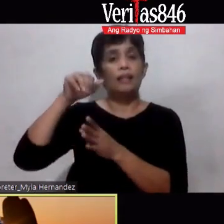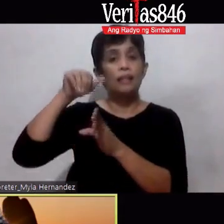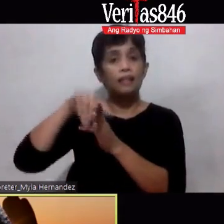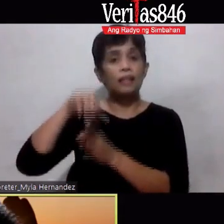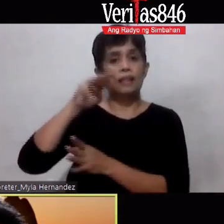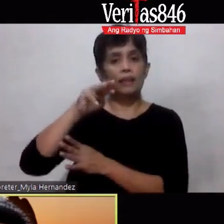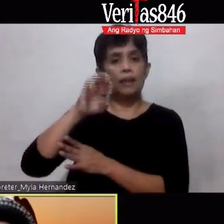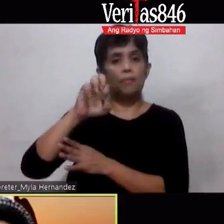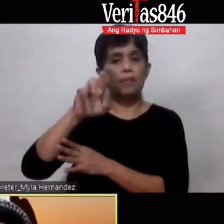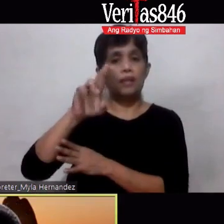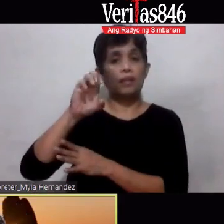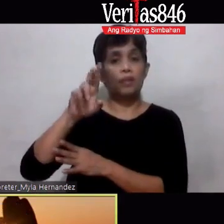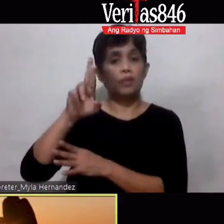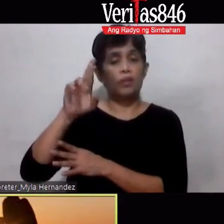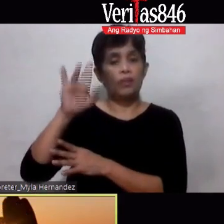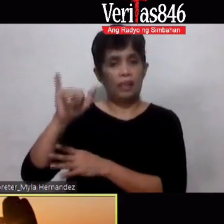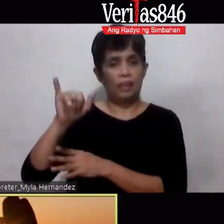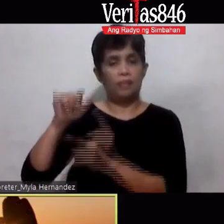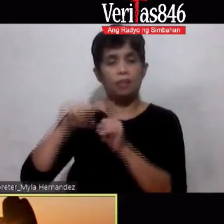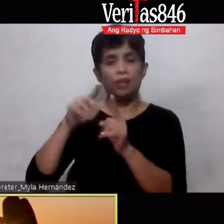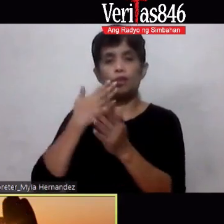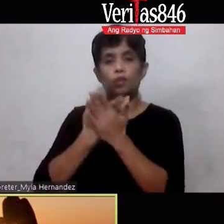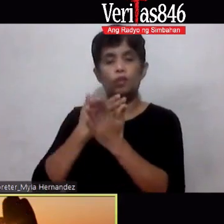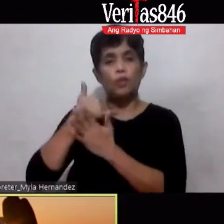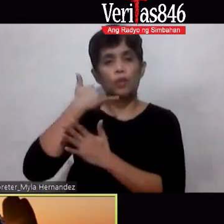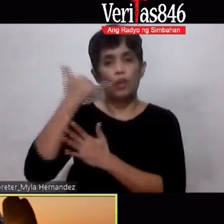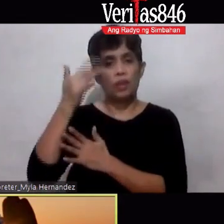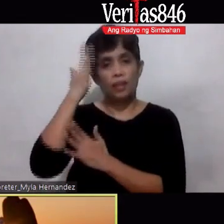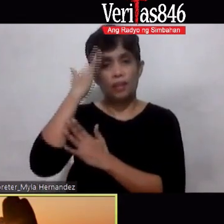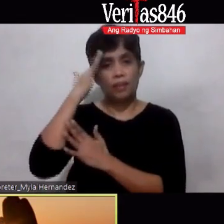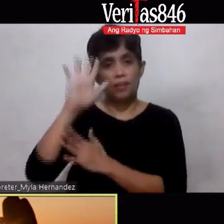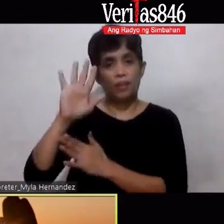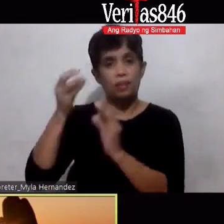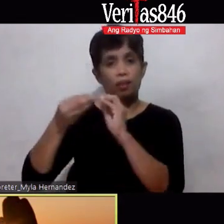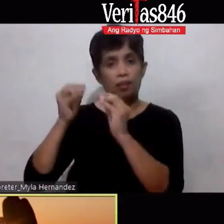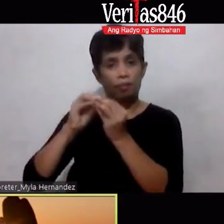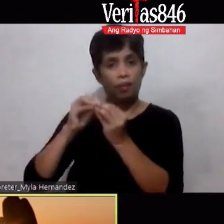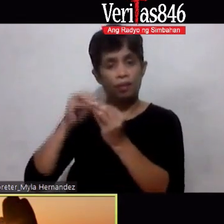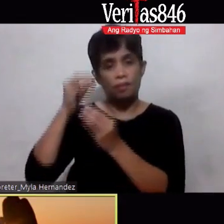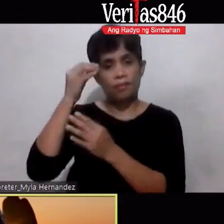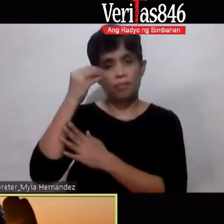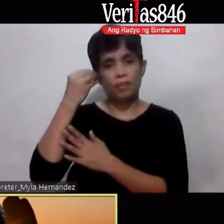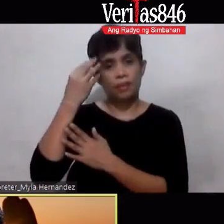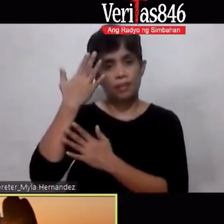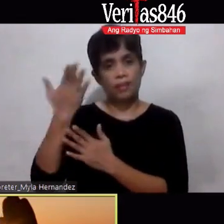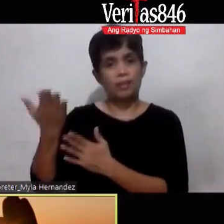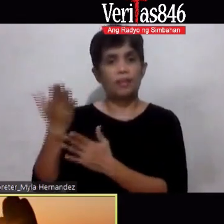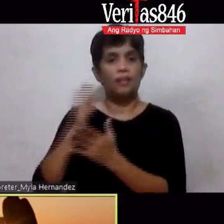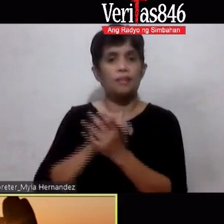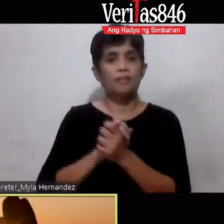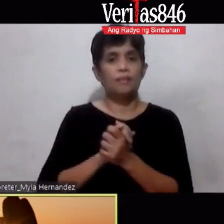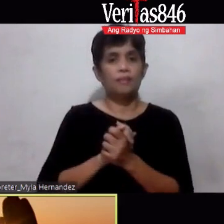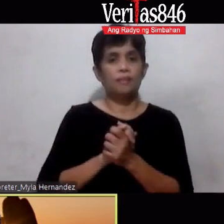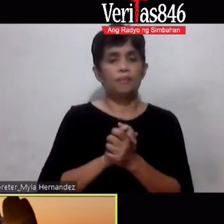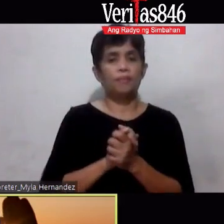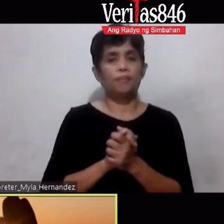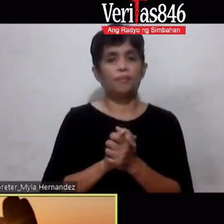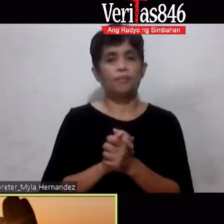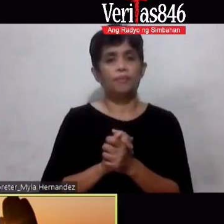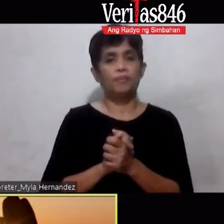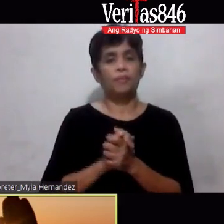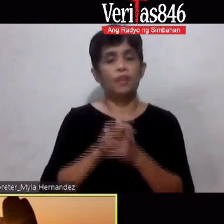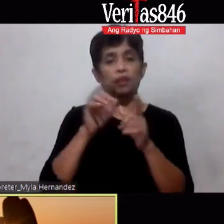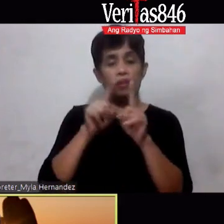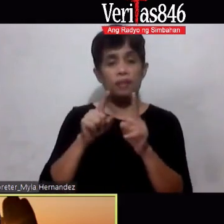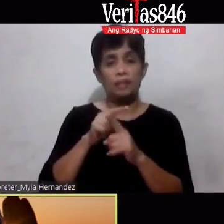mas mabuti po tumawag kayo kung alam nyo po yung number nila para ma-isabi nyo na yung parang nagpapa-reserve kayo ng kanilang produkto ganon